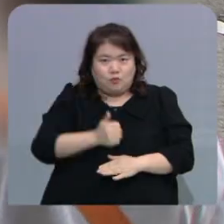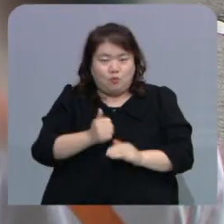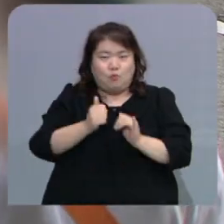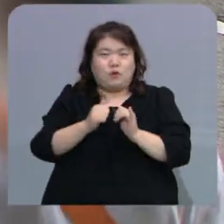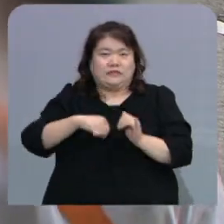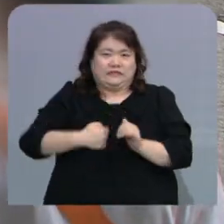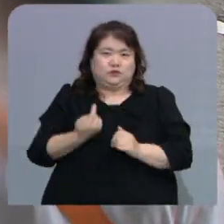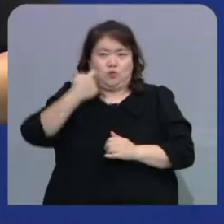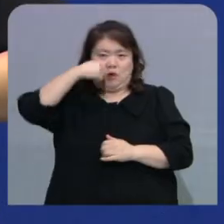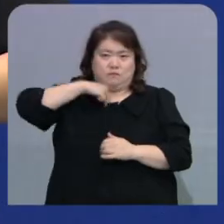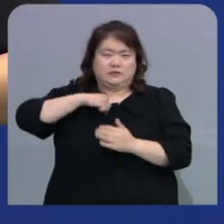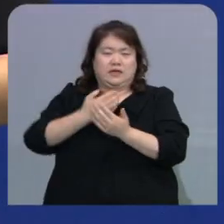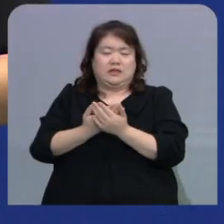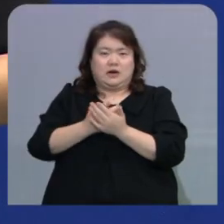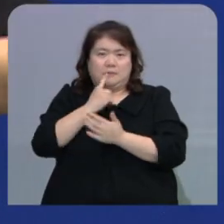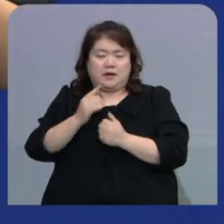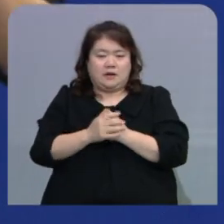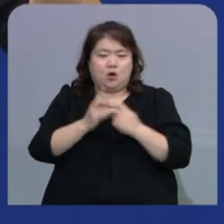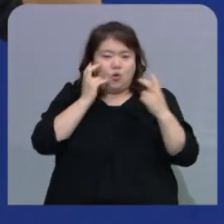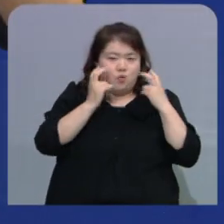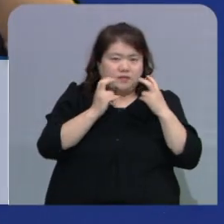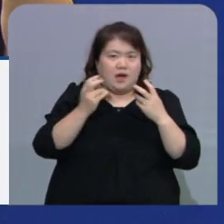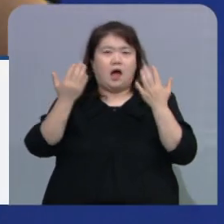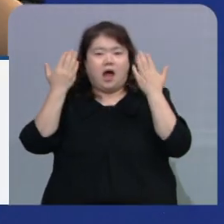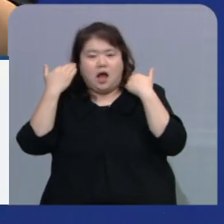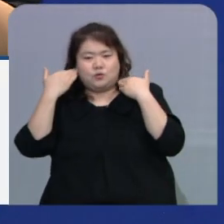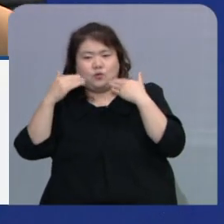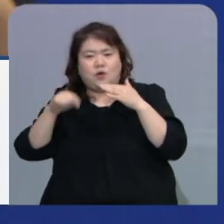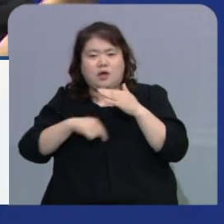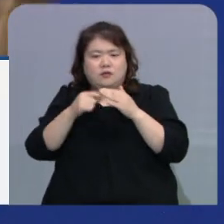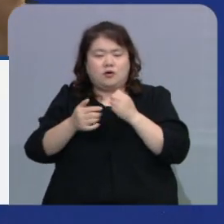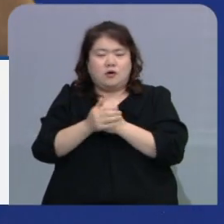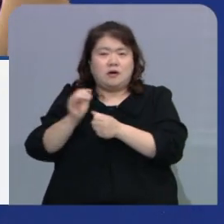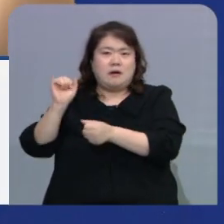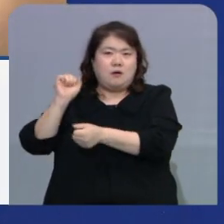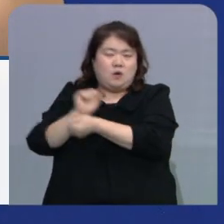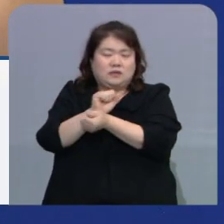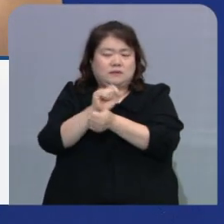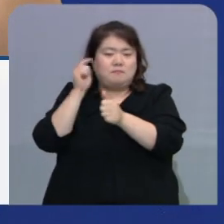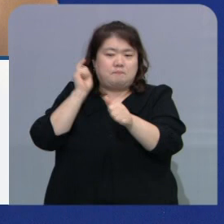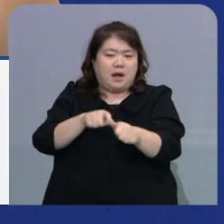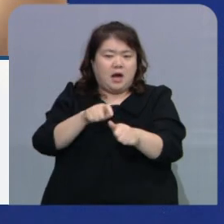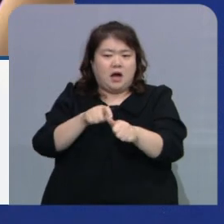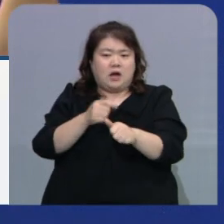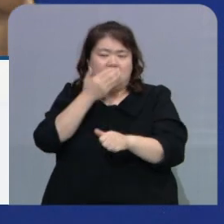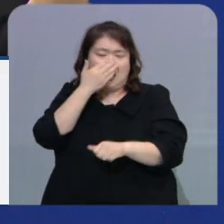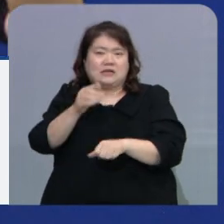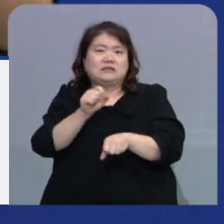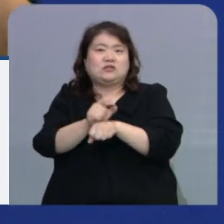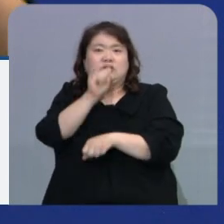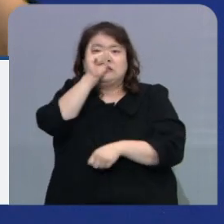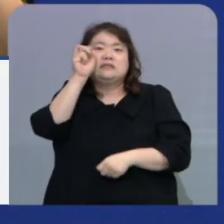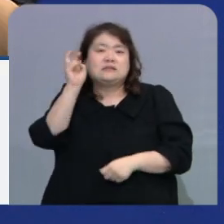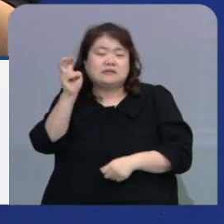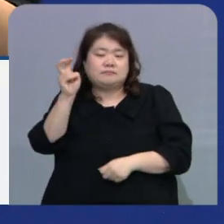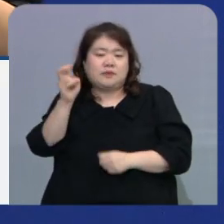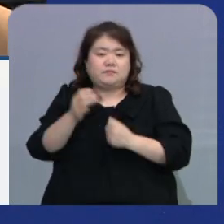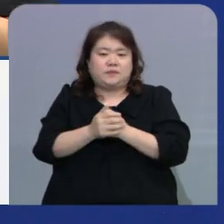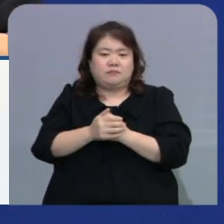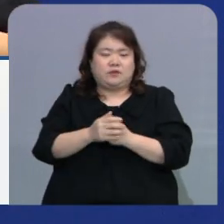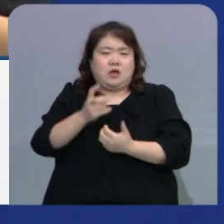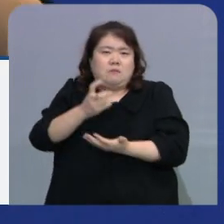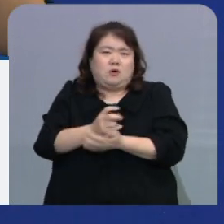당부했습니다. 또 직장에서 학교에서 양성으로 전환될 가능성이 있을 수 있습니다. 수직